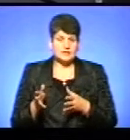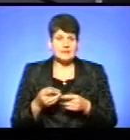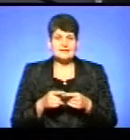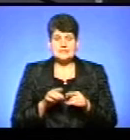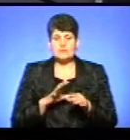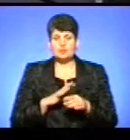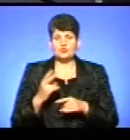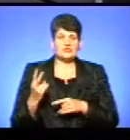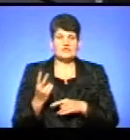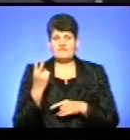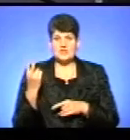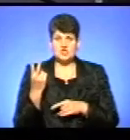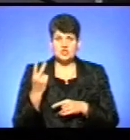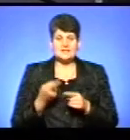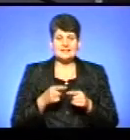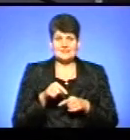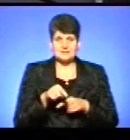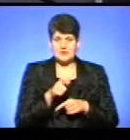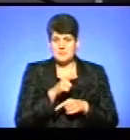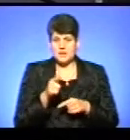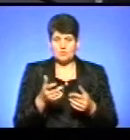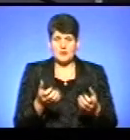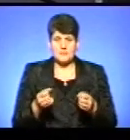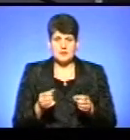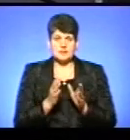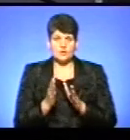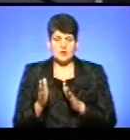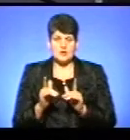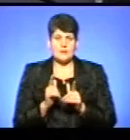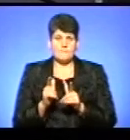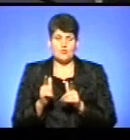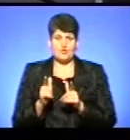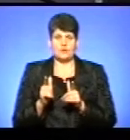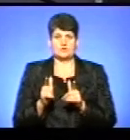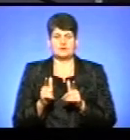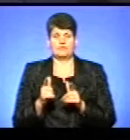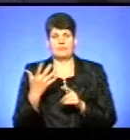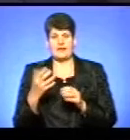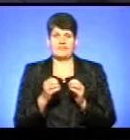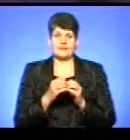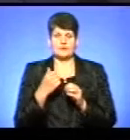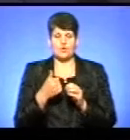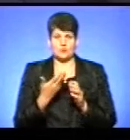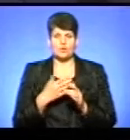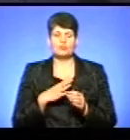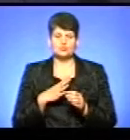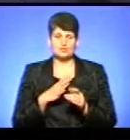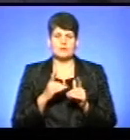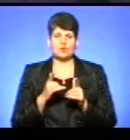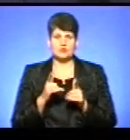двічі за цей період. Вона приймається регулярно і погоджується в терміні 5 або 10 років. Була погоджена